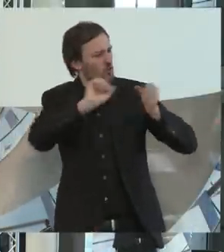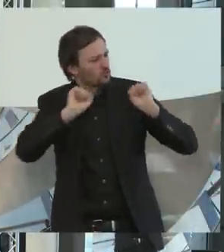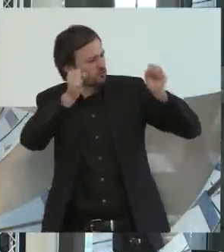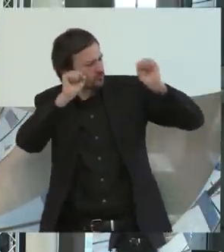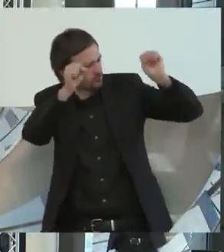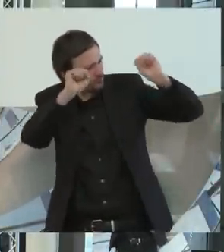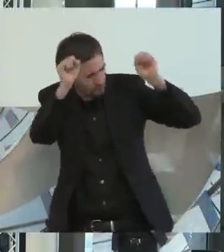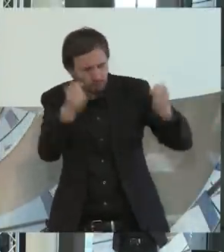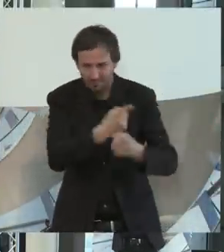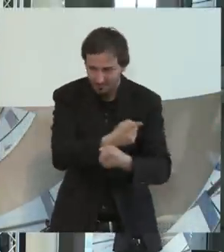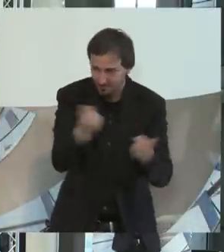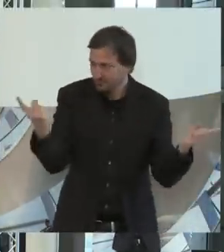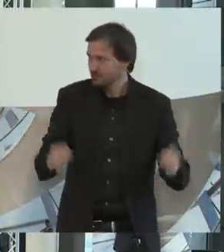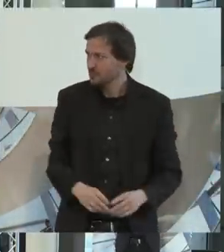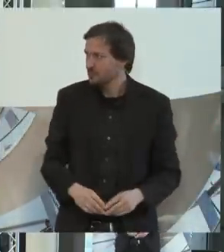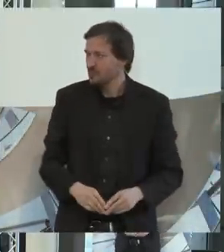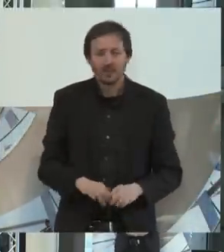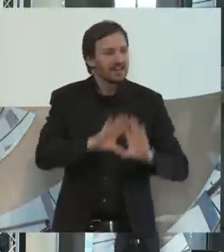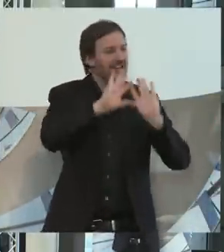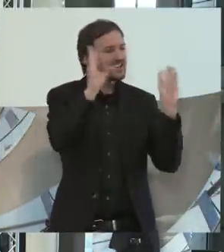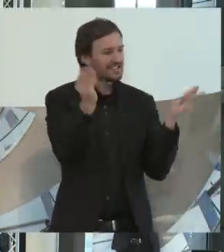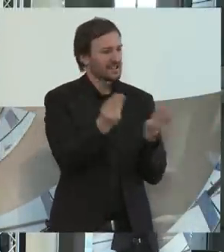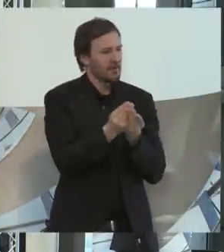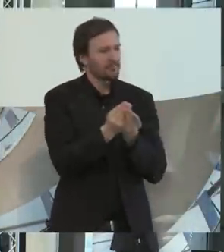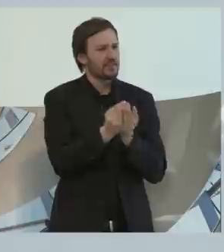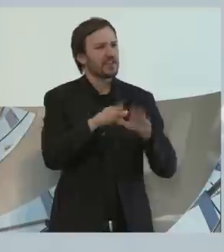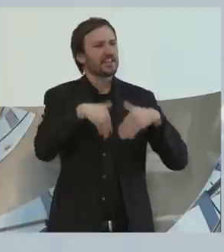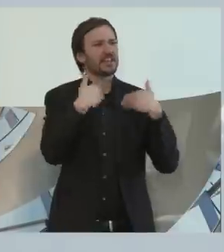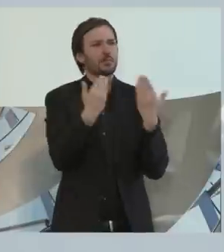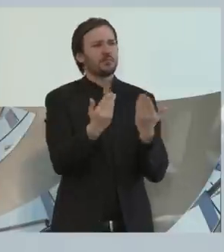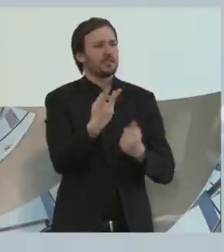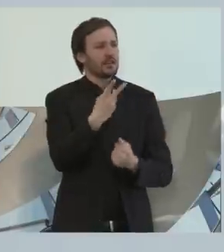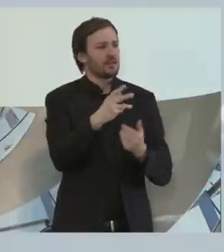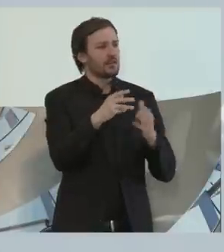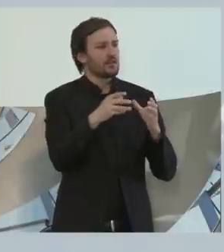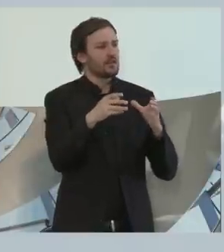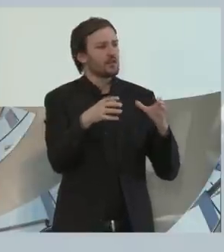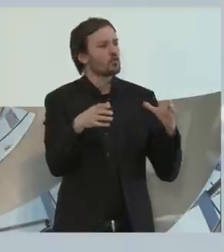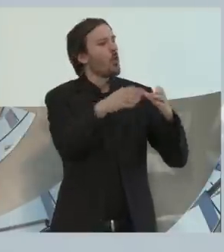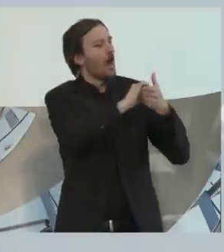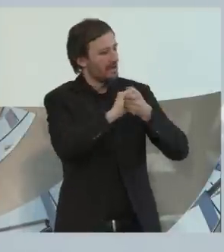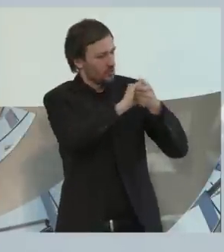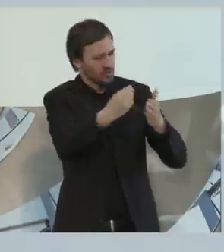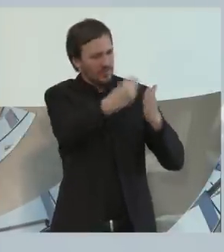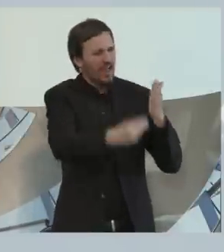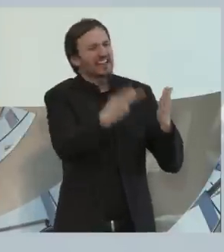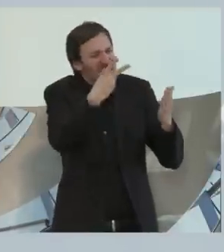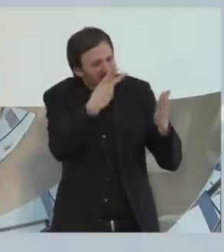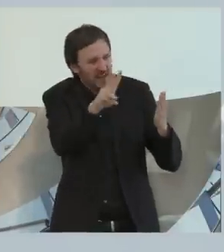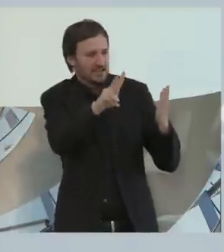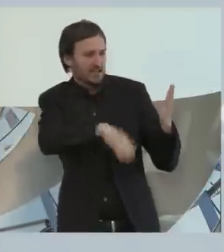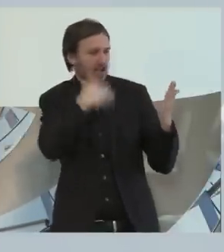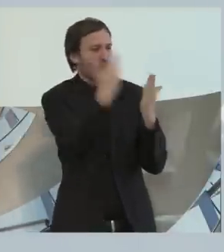insgesamt 20 Arbeitsaufträge, die wir im Koalitionsvertrag niedergeschrieben haben, die wir